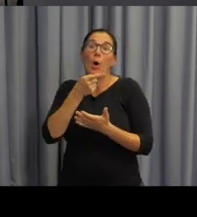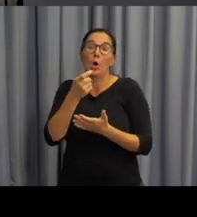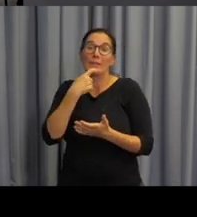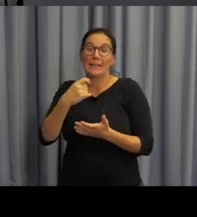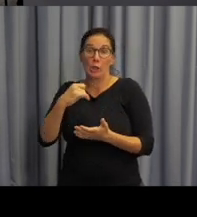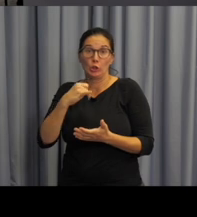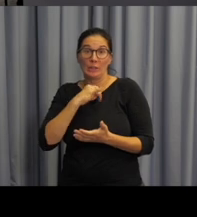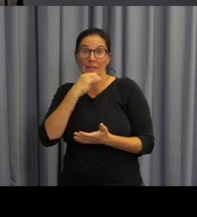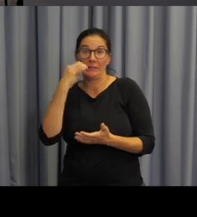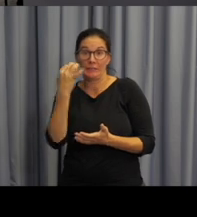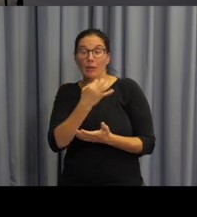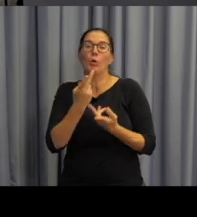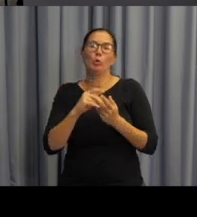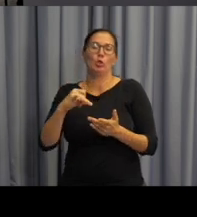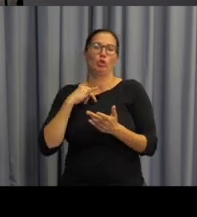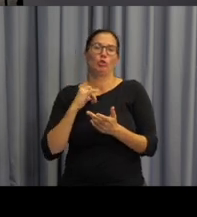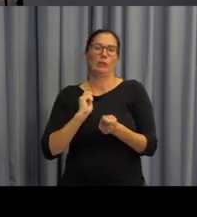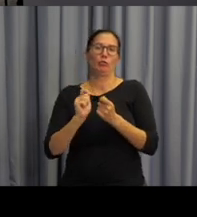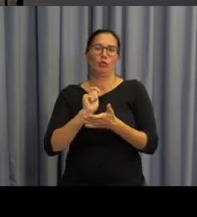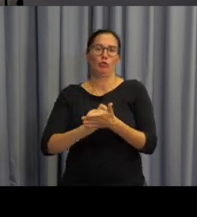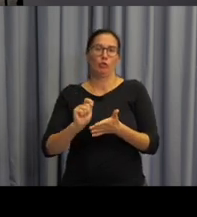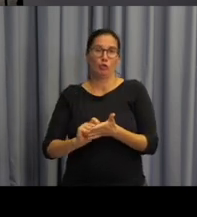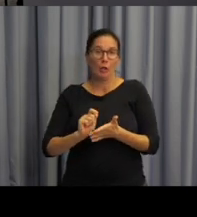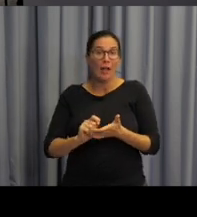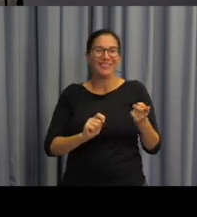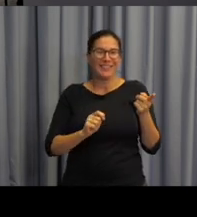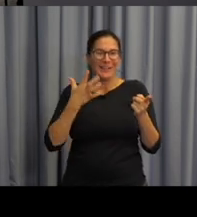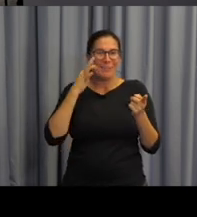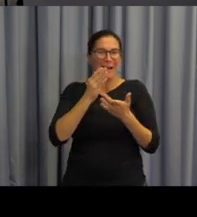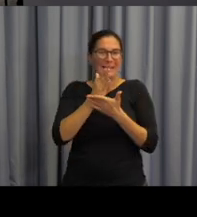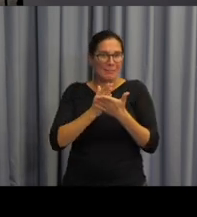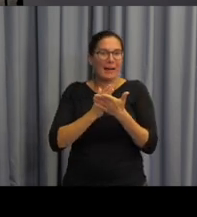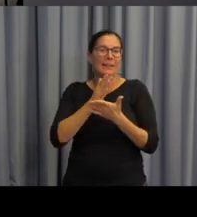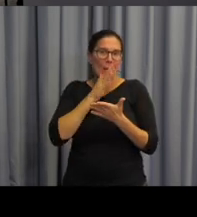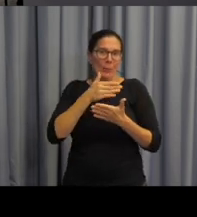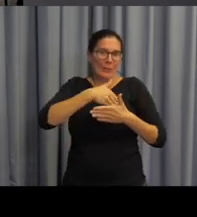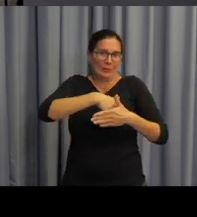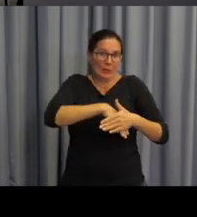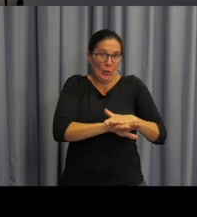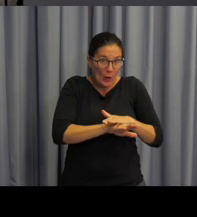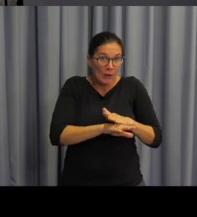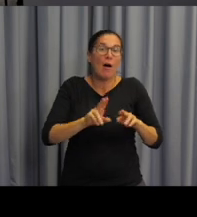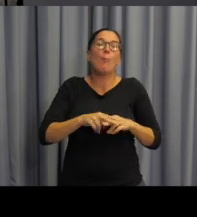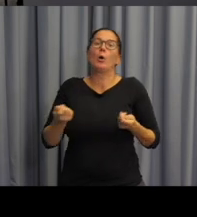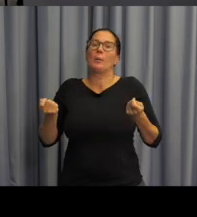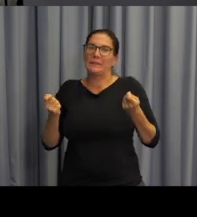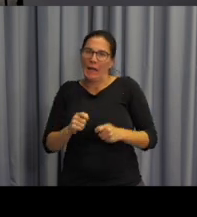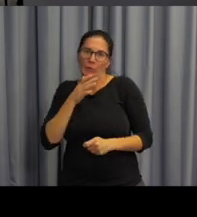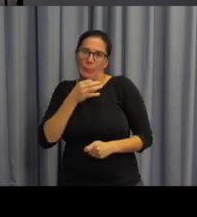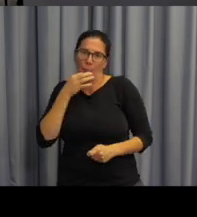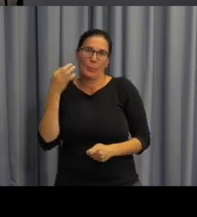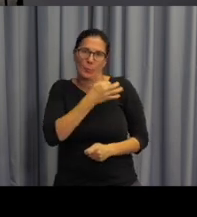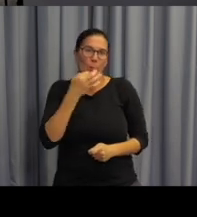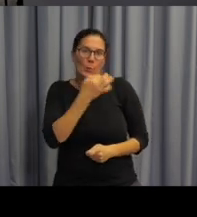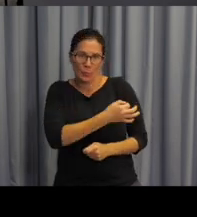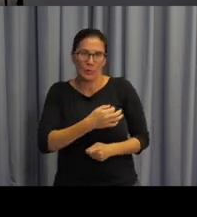klást, připomínám, je možné už teď je posílat do četu, kde kolegyně Martina eviduje a položí je na závěrečné